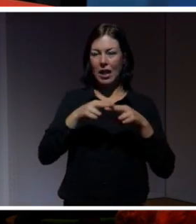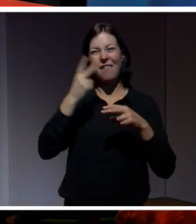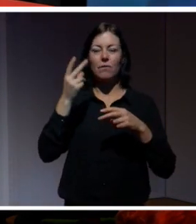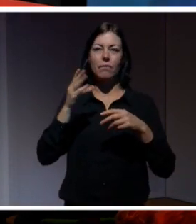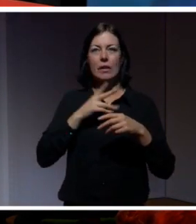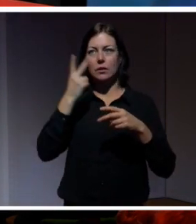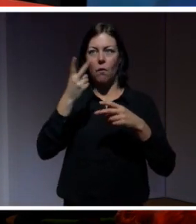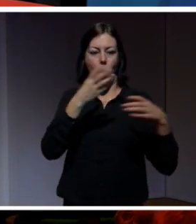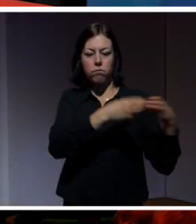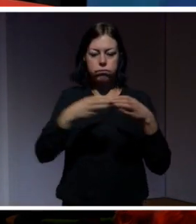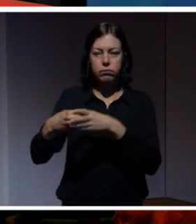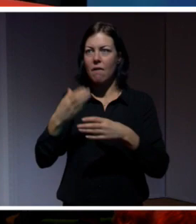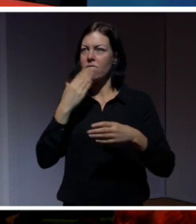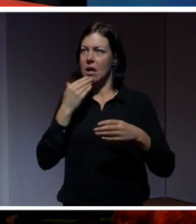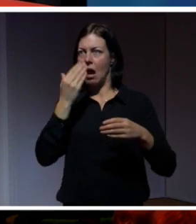lägren?